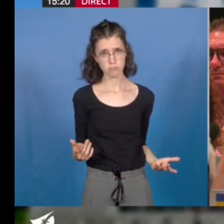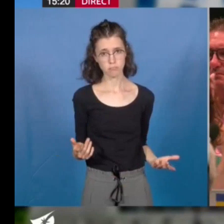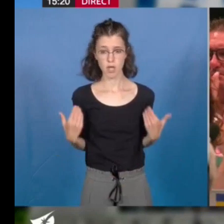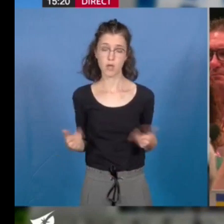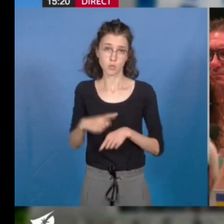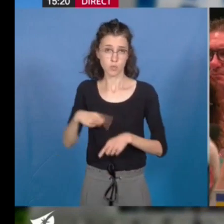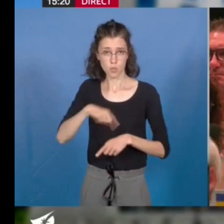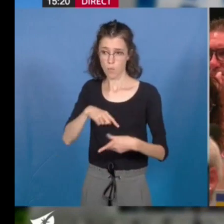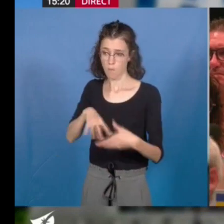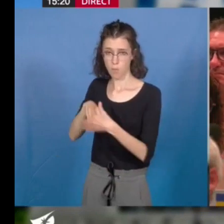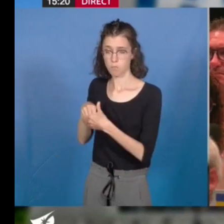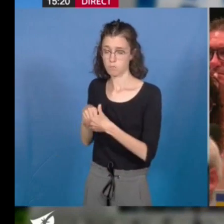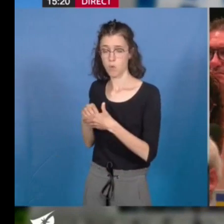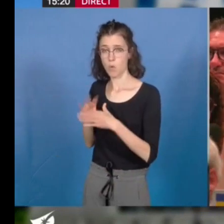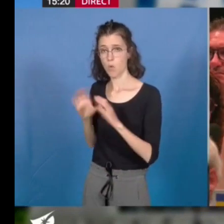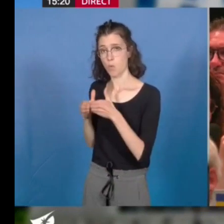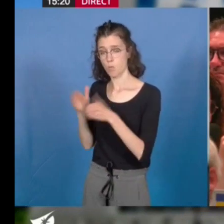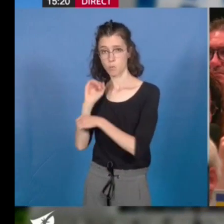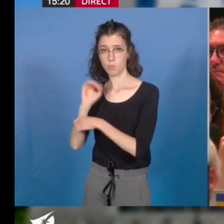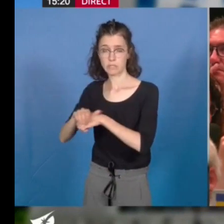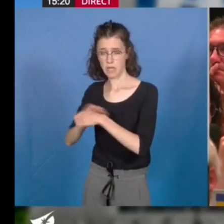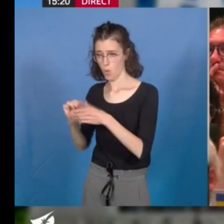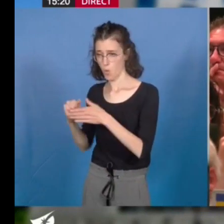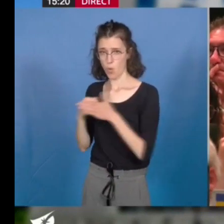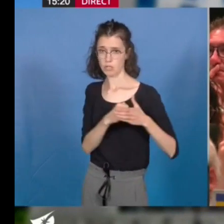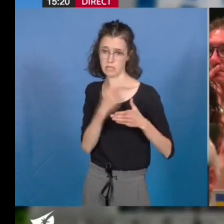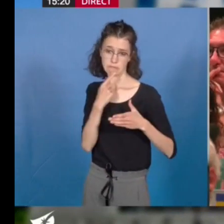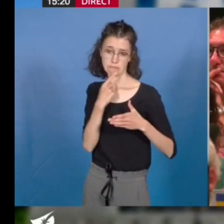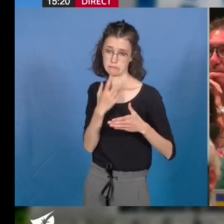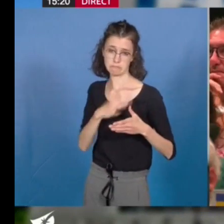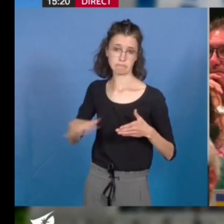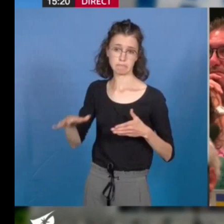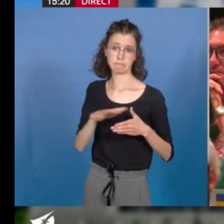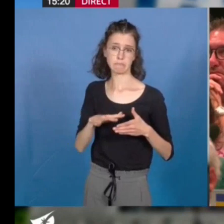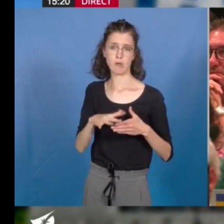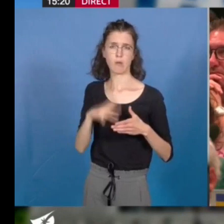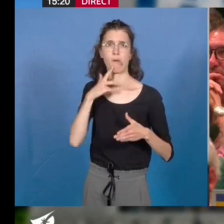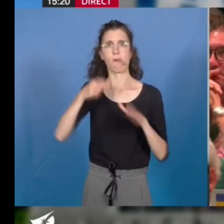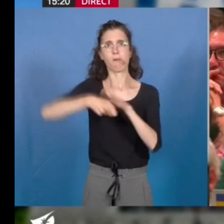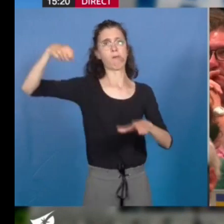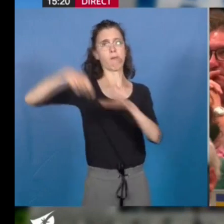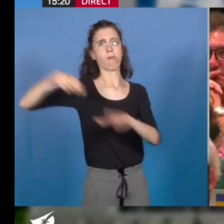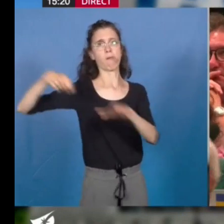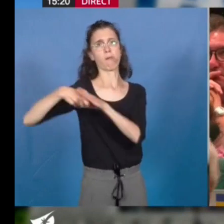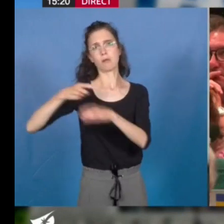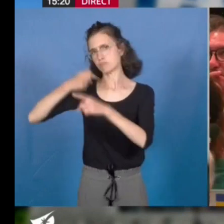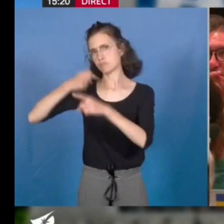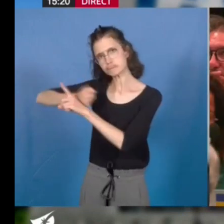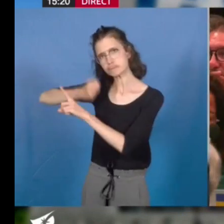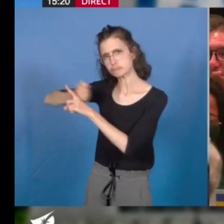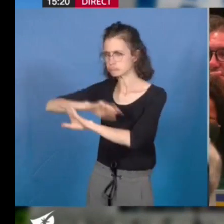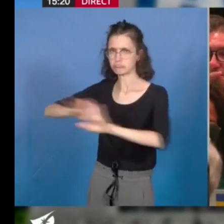aussi combattre l'austéristé et défendre la modernisation des outils publics de santé.